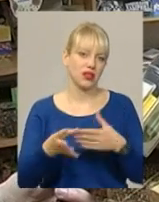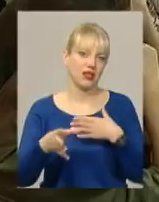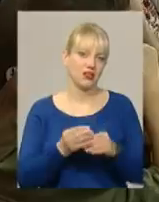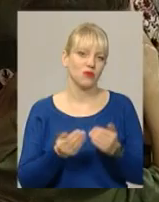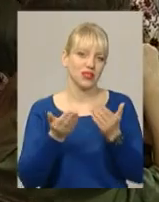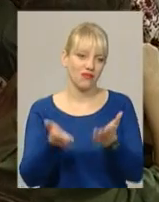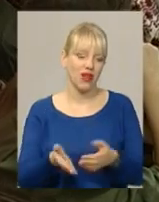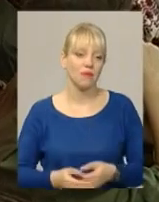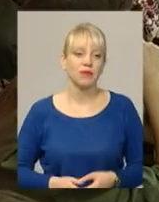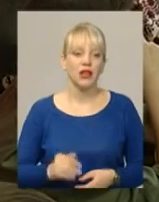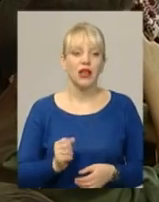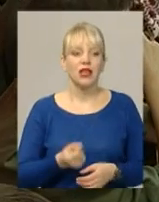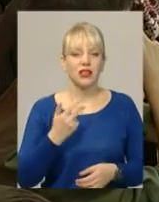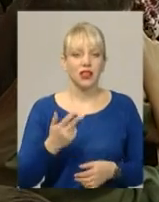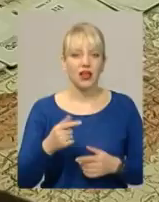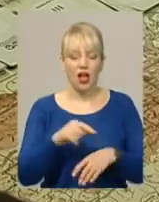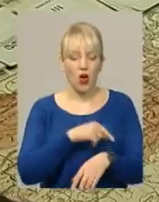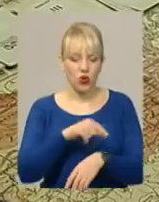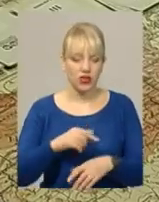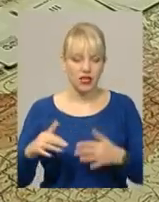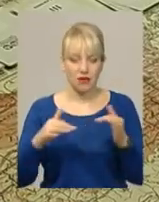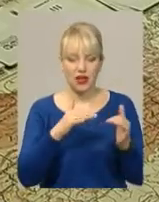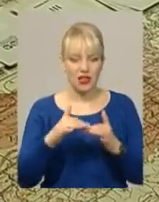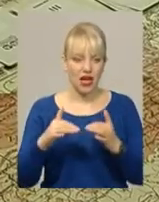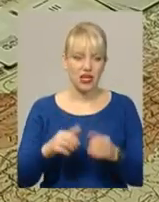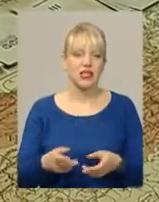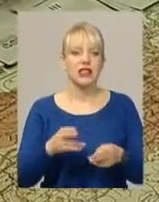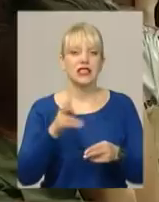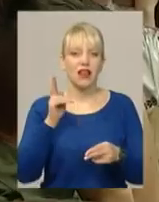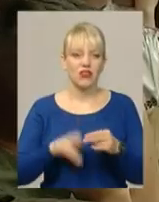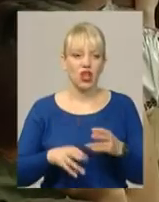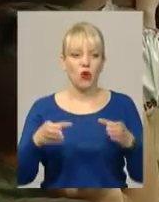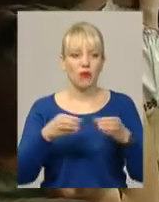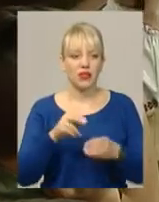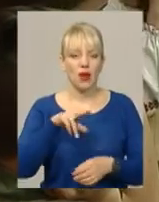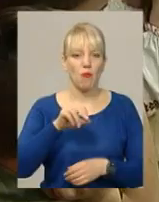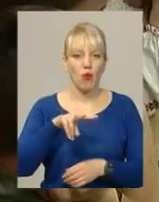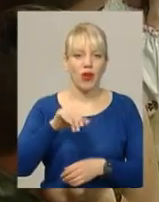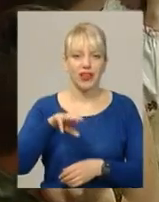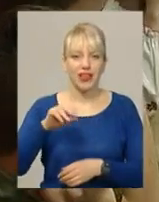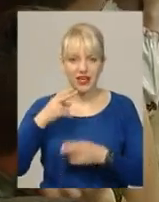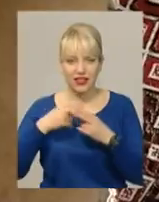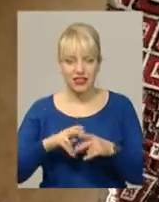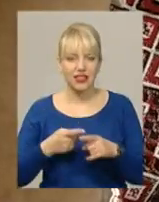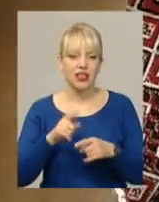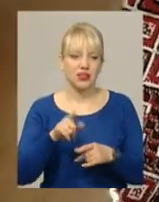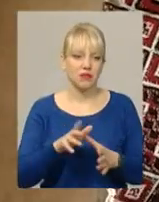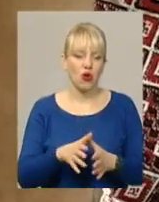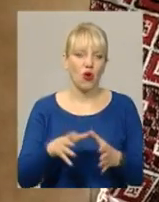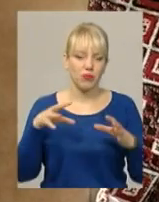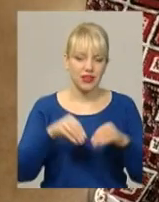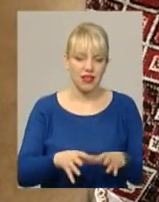з вами. Тим часом кілька годинів баталій у книгозбірні завершилися перемогою команди політехніків. Саме вони об'єднали у грі найбільше